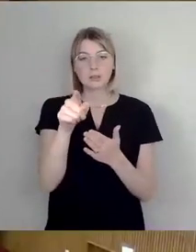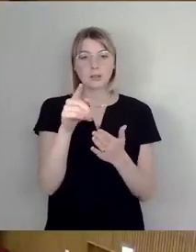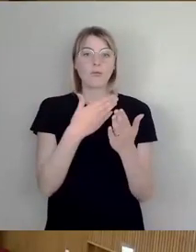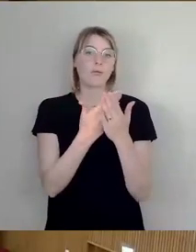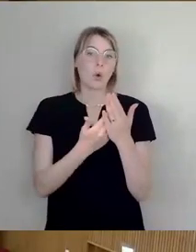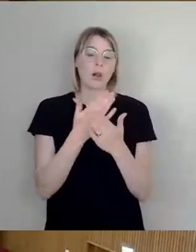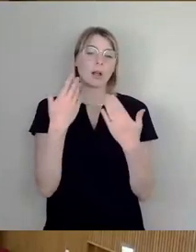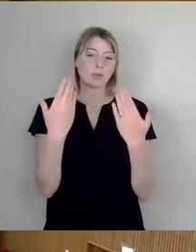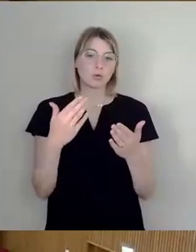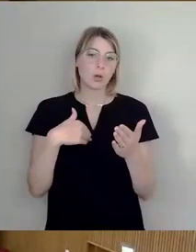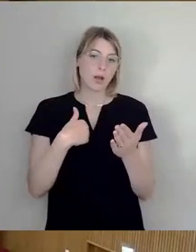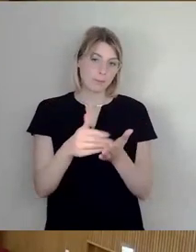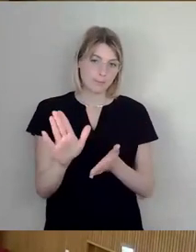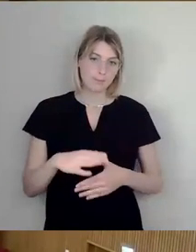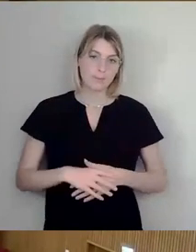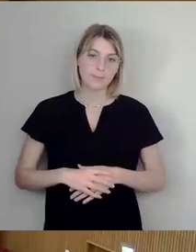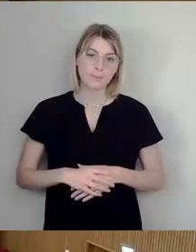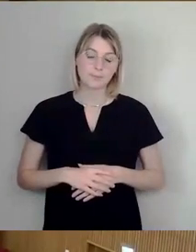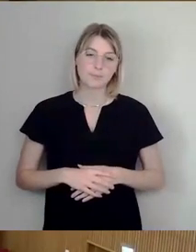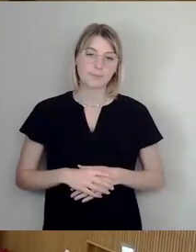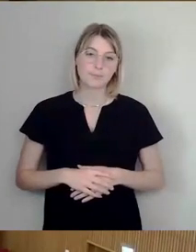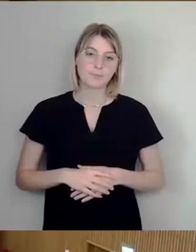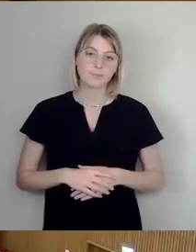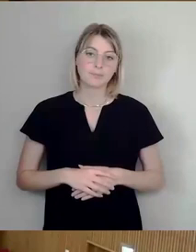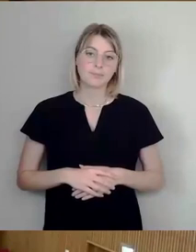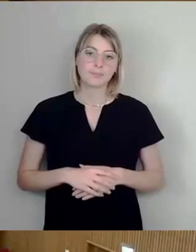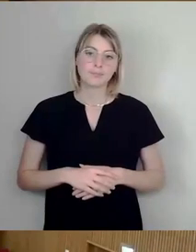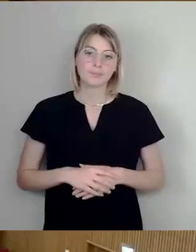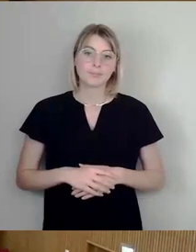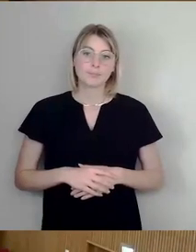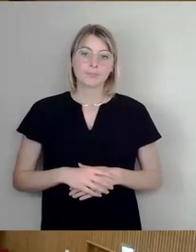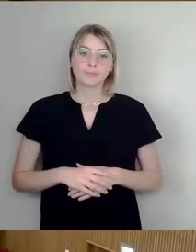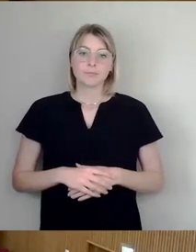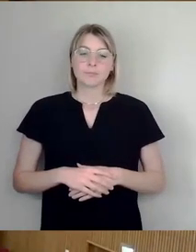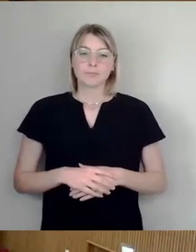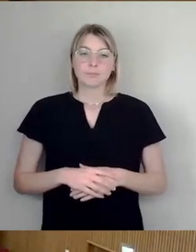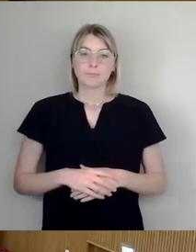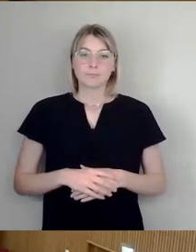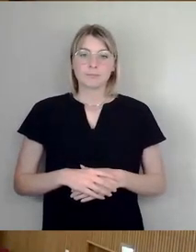Dann als nächster Redner Thilo Wirz, Herr Dr. Schulte-Wüßmann und dann Klaus Lippmann.